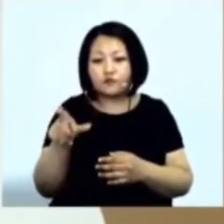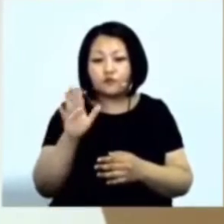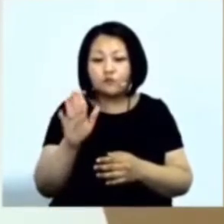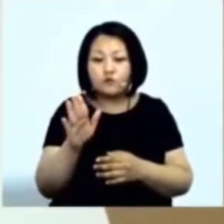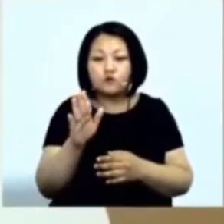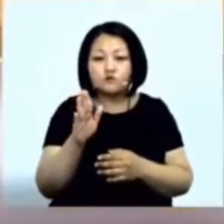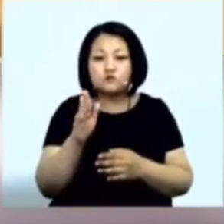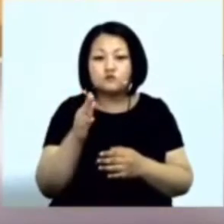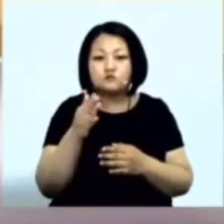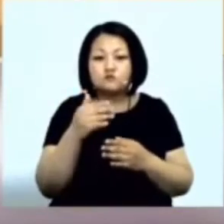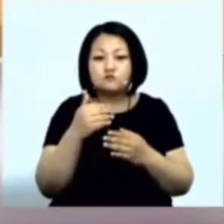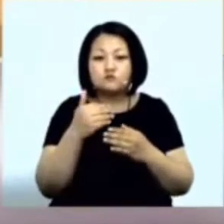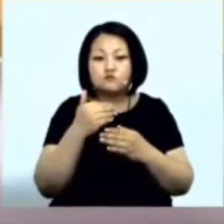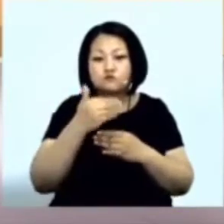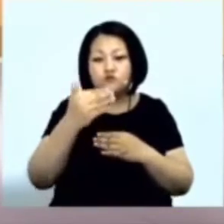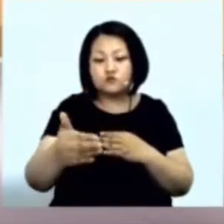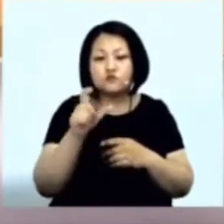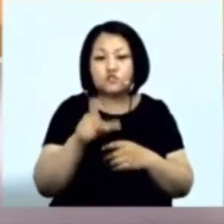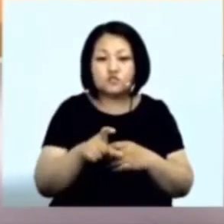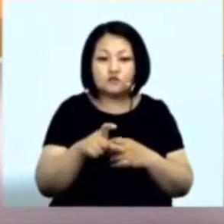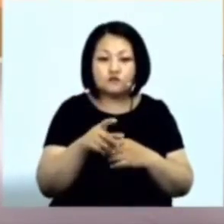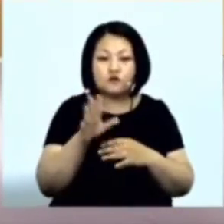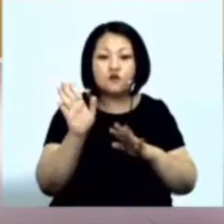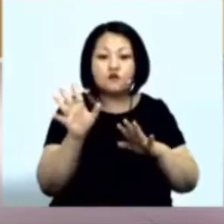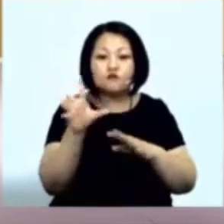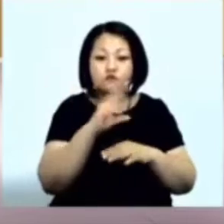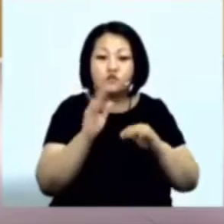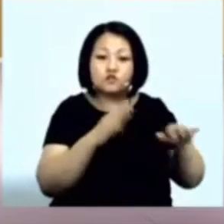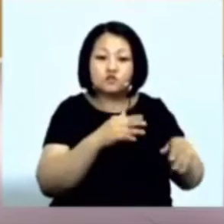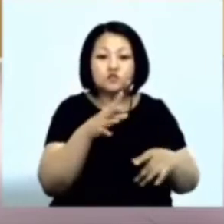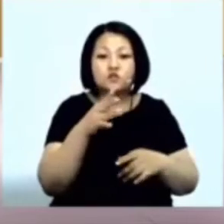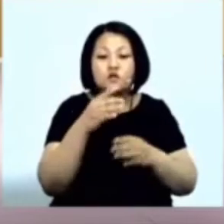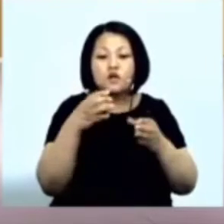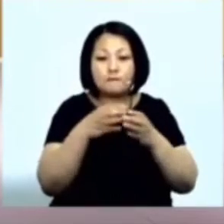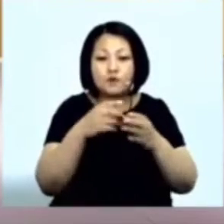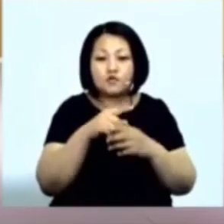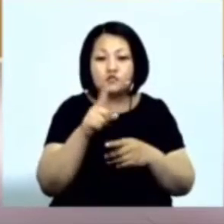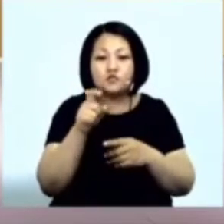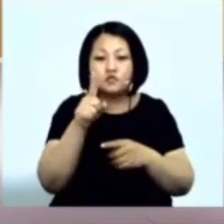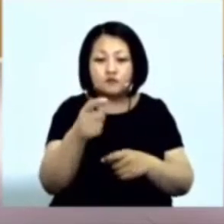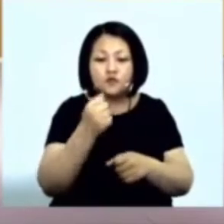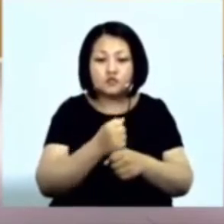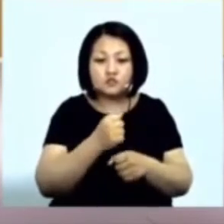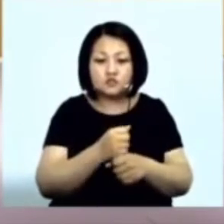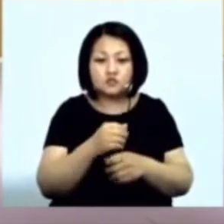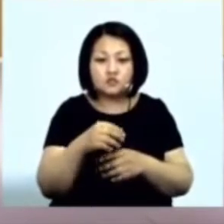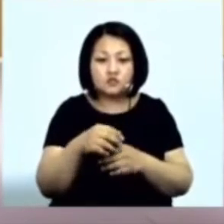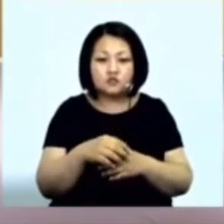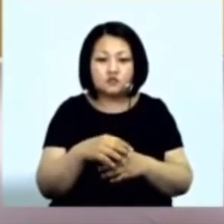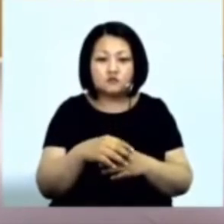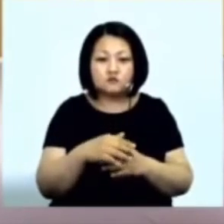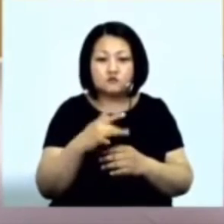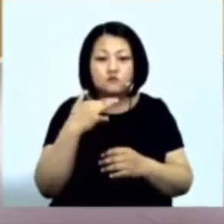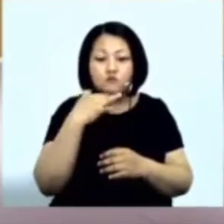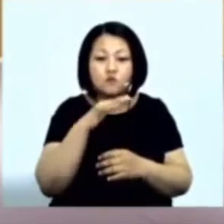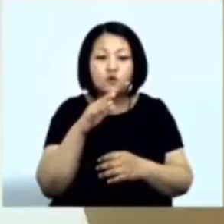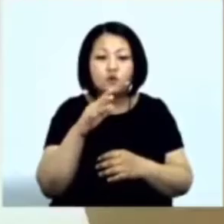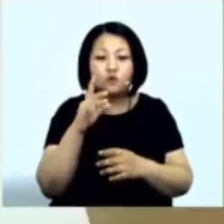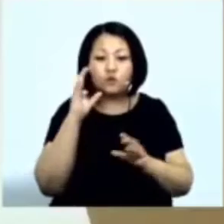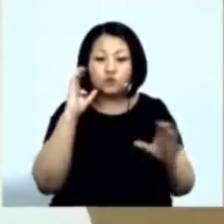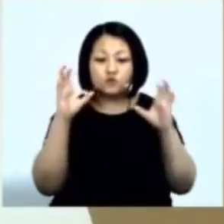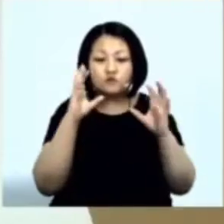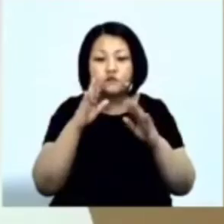принятию решения Все остальное за тебя сделает компания Она за тебя обучит Целый университет запущен И два потока выпущены